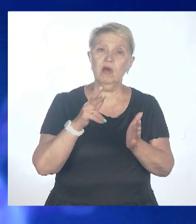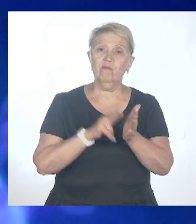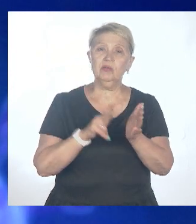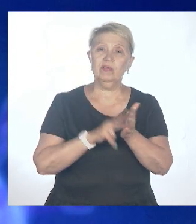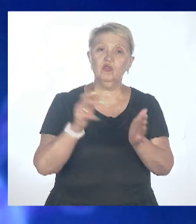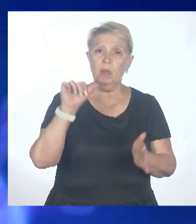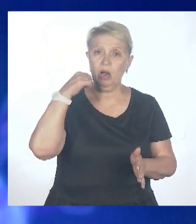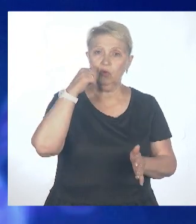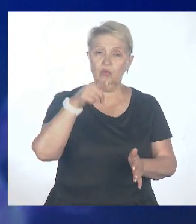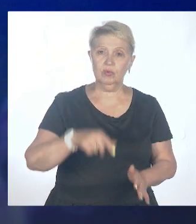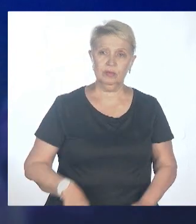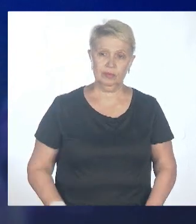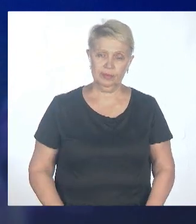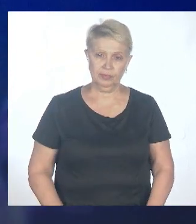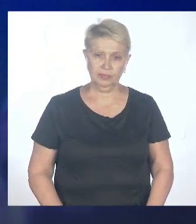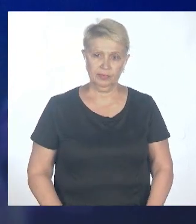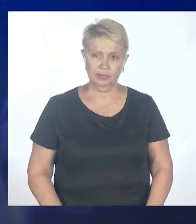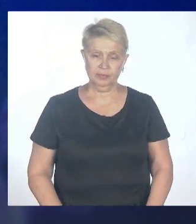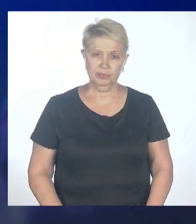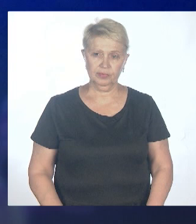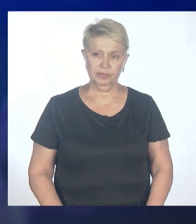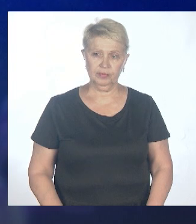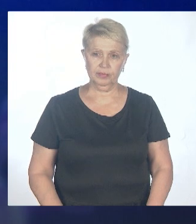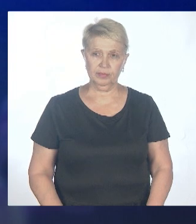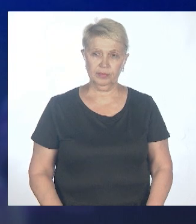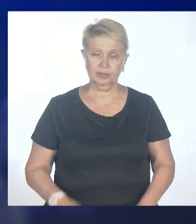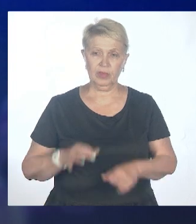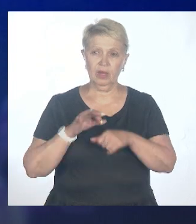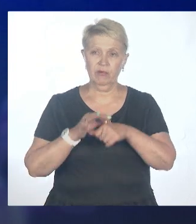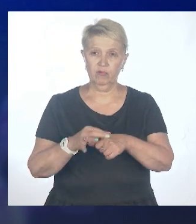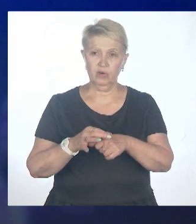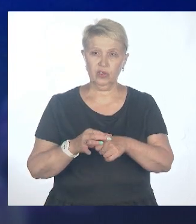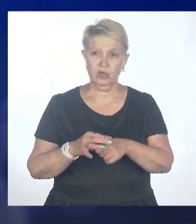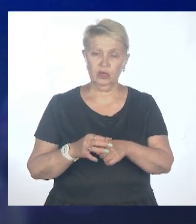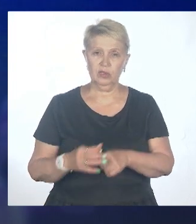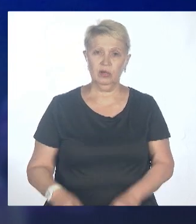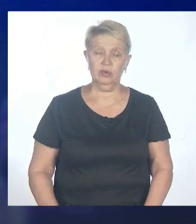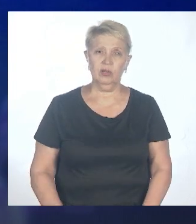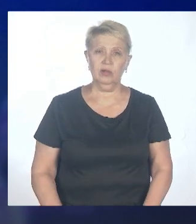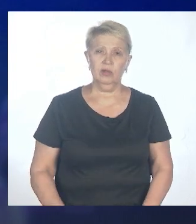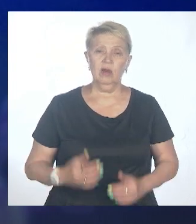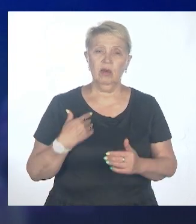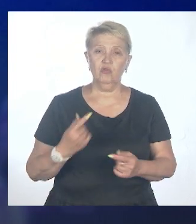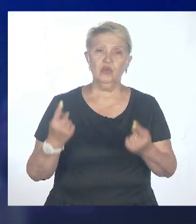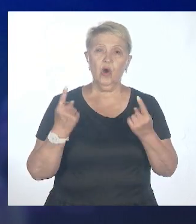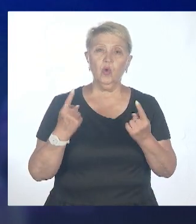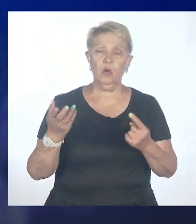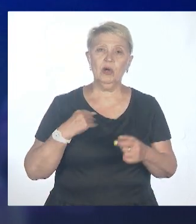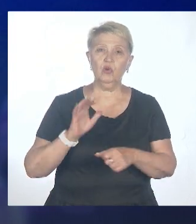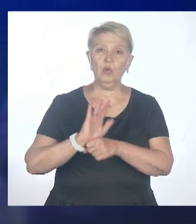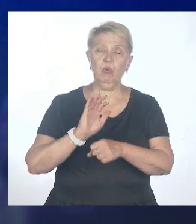или 86-м, сейчас боюсь ошибиться, году, вышла огромная публикация Всемирной организации здравоохранения